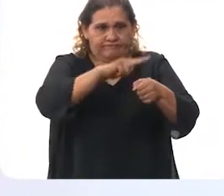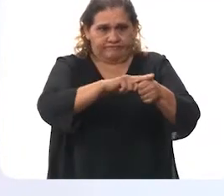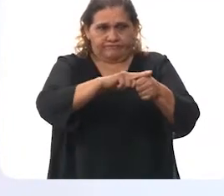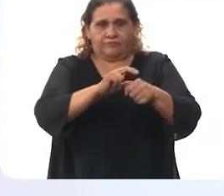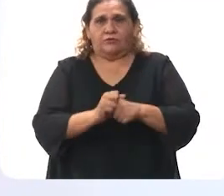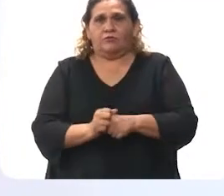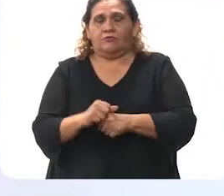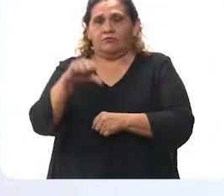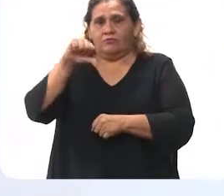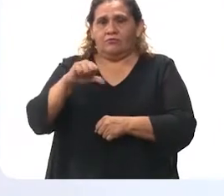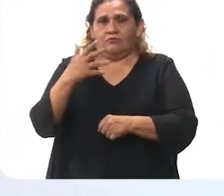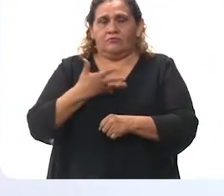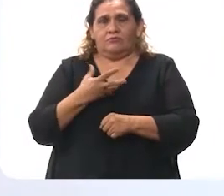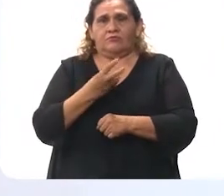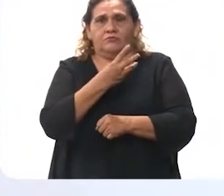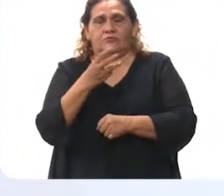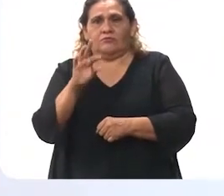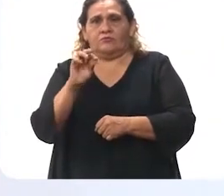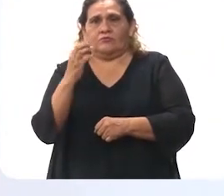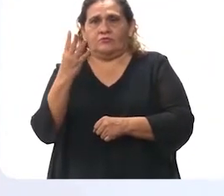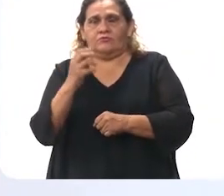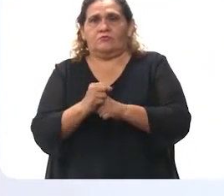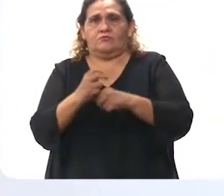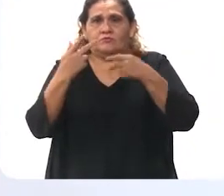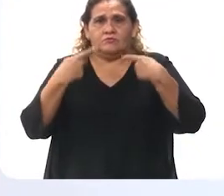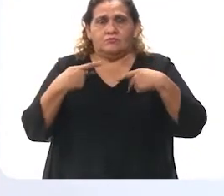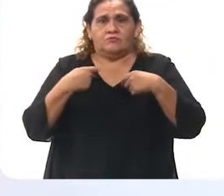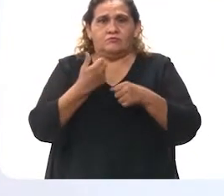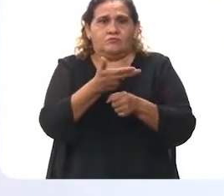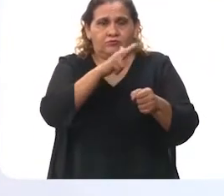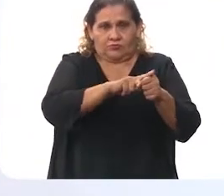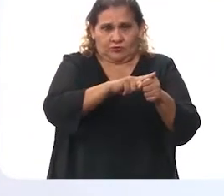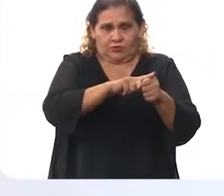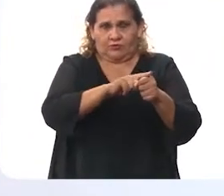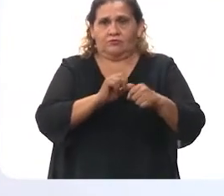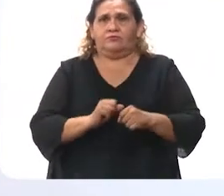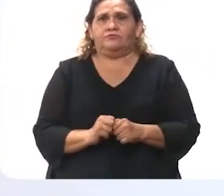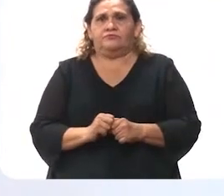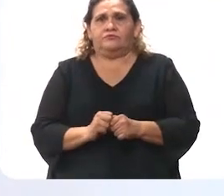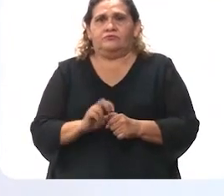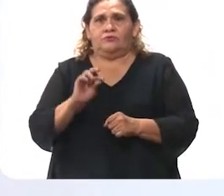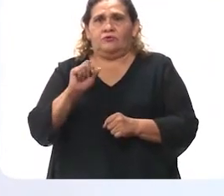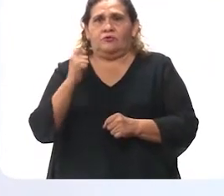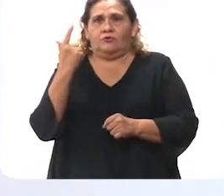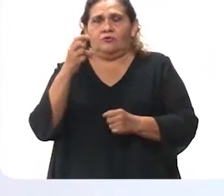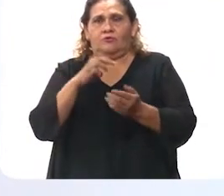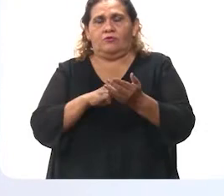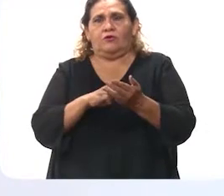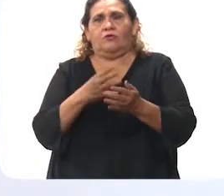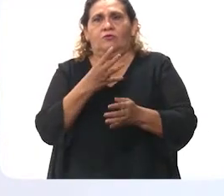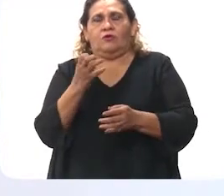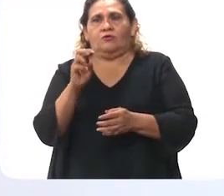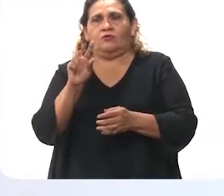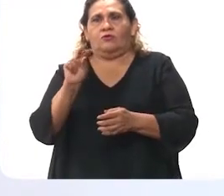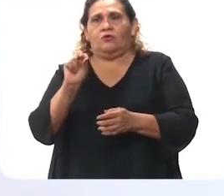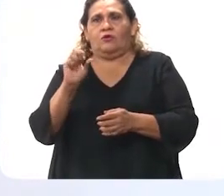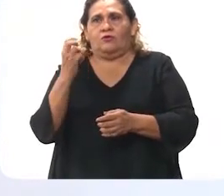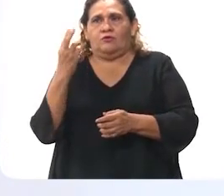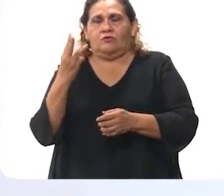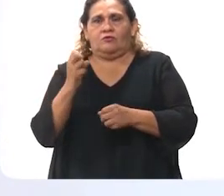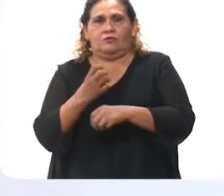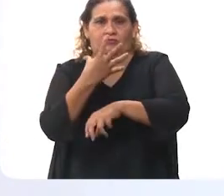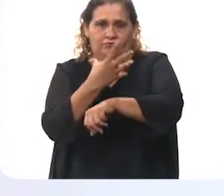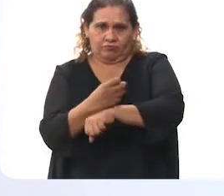tohtal yolo matuchik batio mishbalmishutupatelo pakiko lekohanilo. Lebukamako va 85% titullak le masos okupak atiole kohanilo